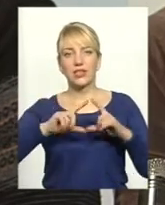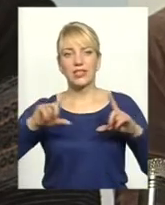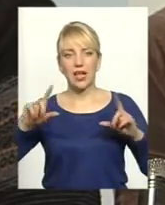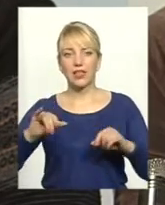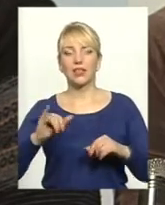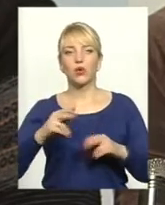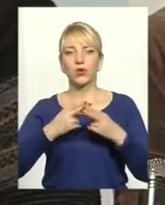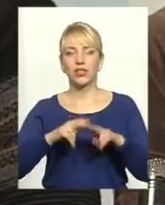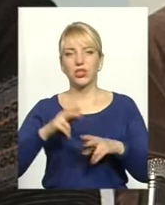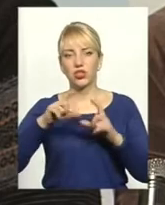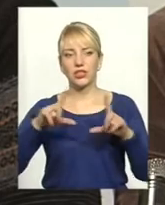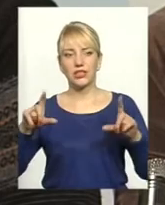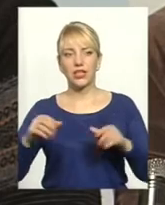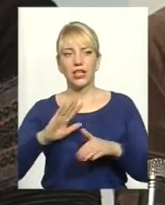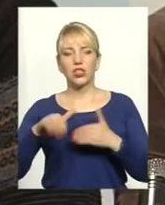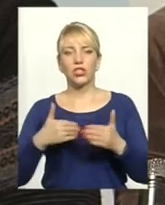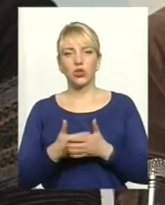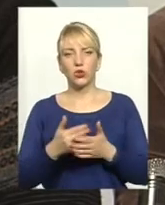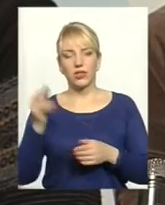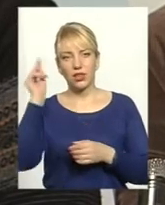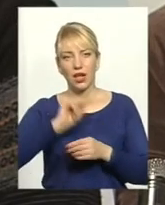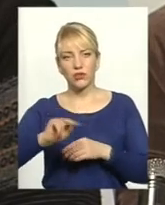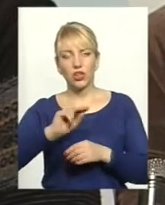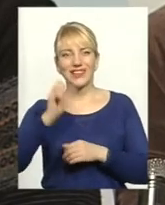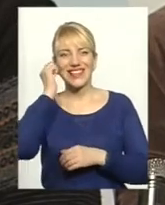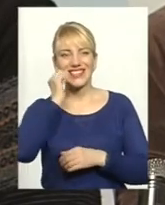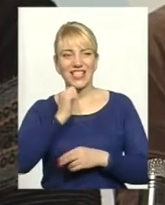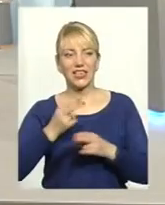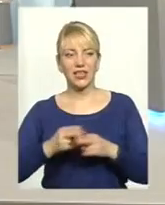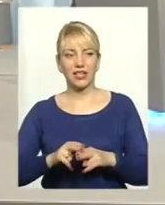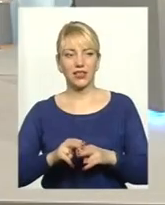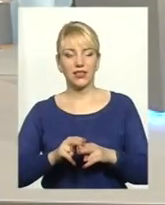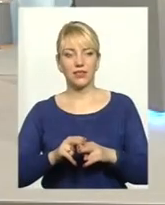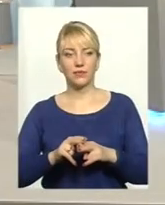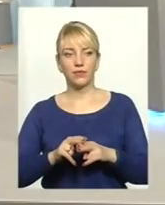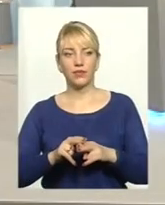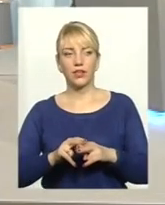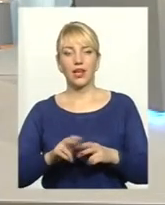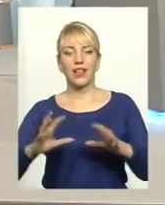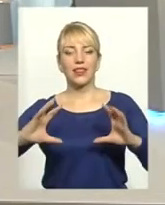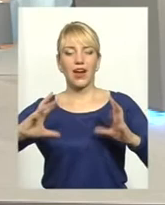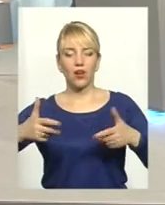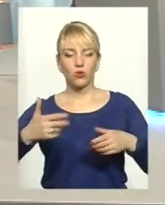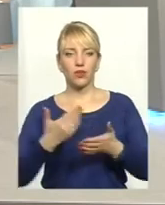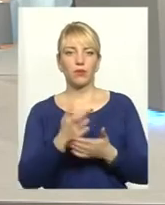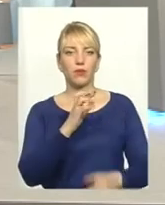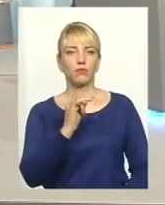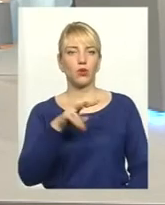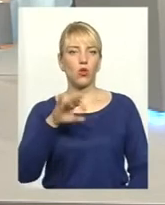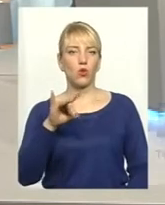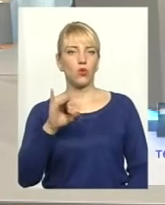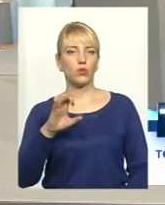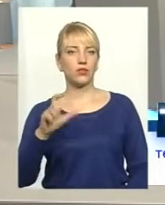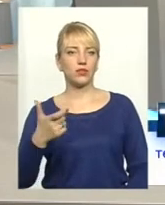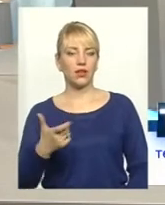закладах, ще досі навчають на старій техніці тракторів, там, Білорус, ХТЗ, яких вже,